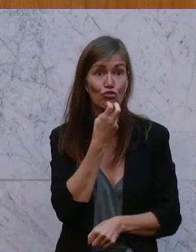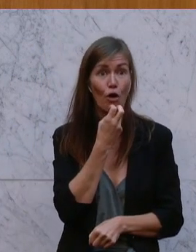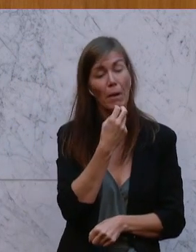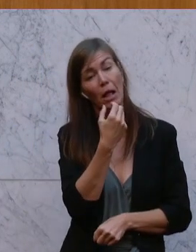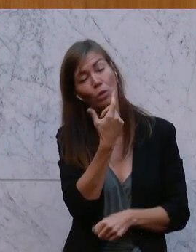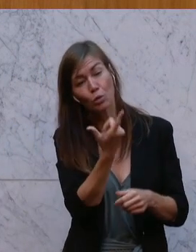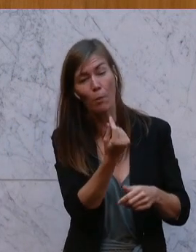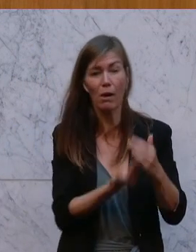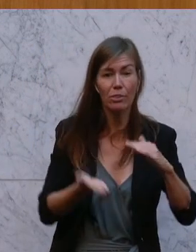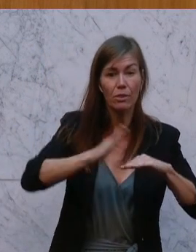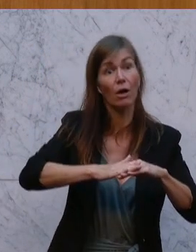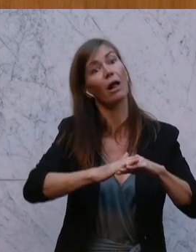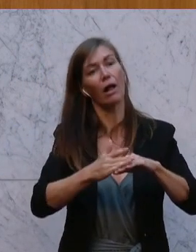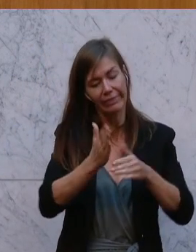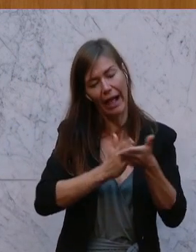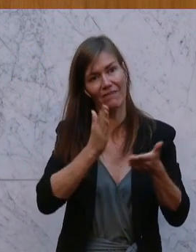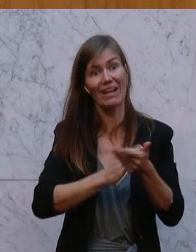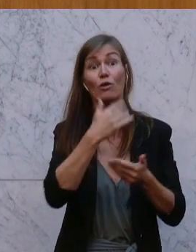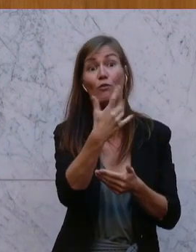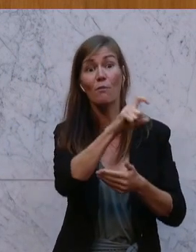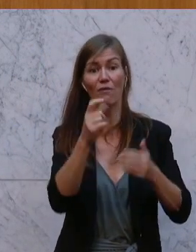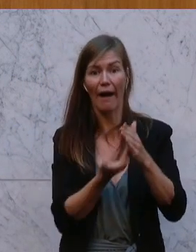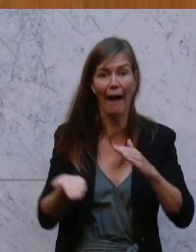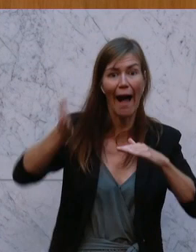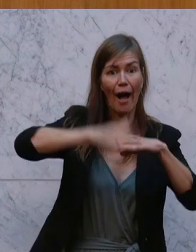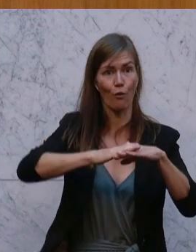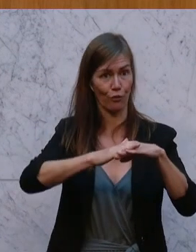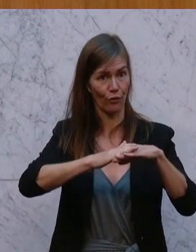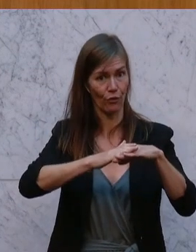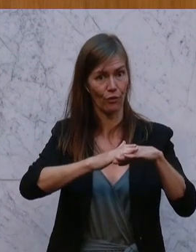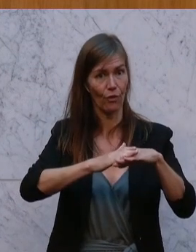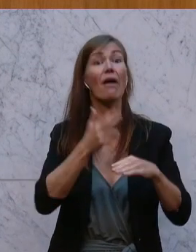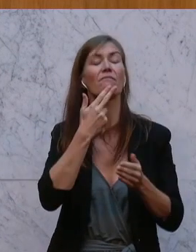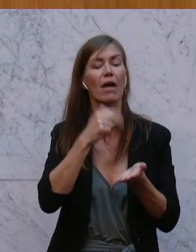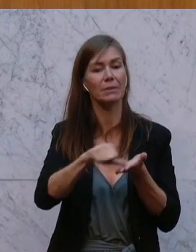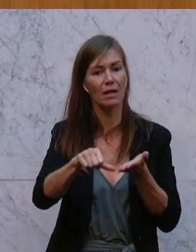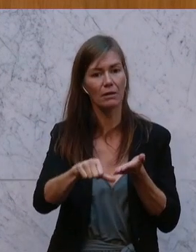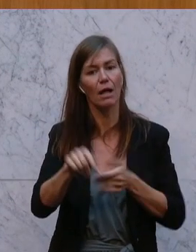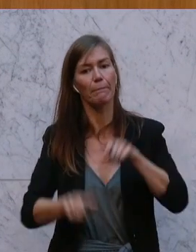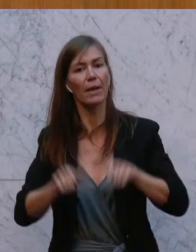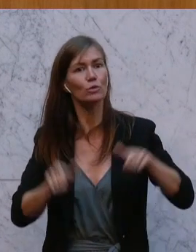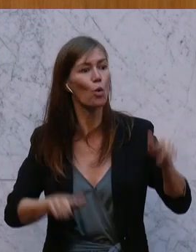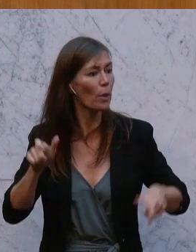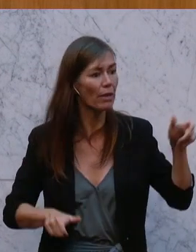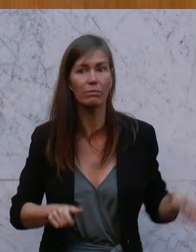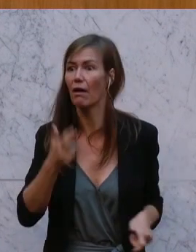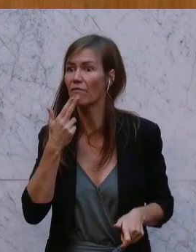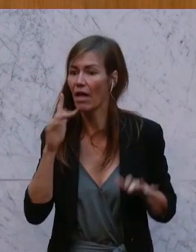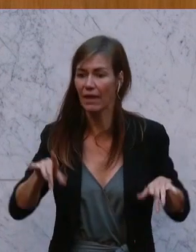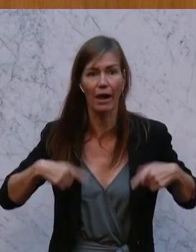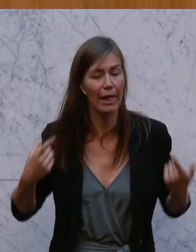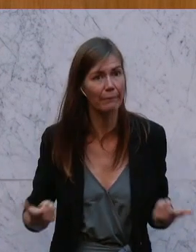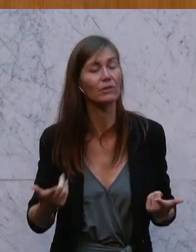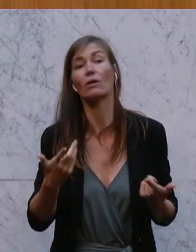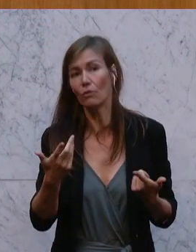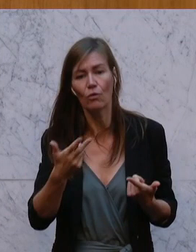Und die Rechnung haben die Menschen, die in Österreich leben, bezahlt und die Betriebe, die in Österreich sind, die haben diese